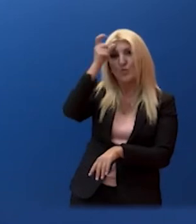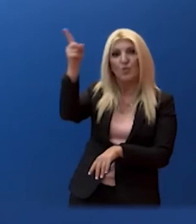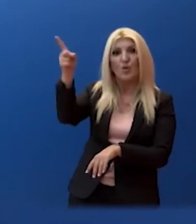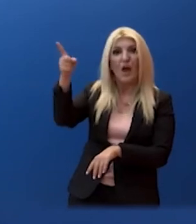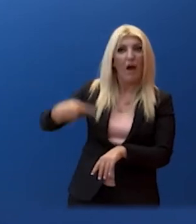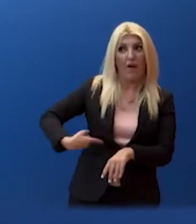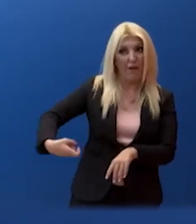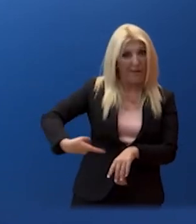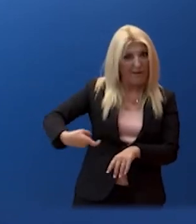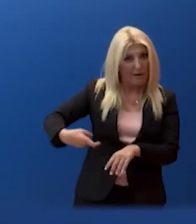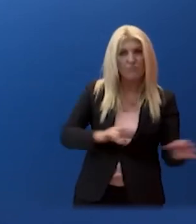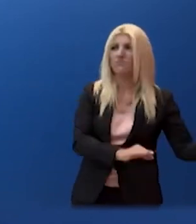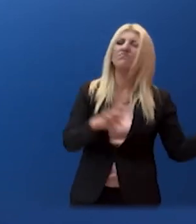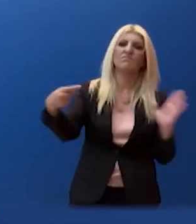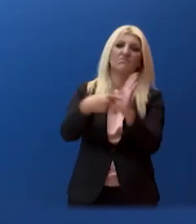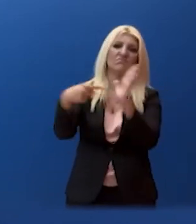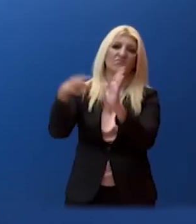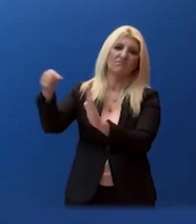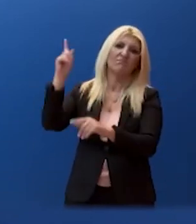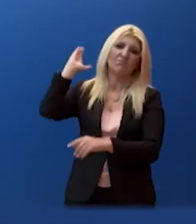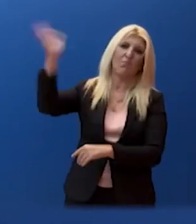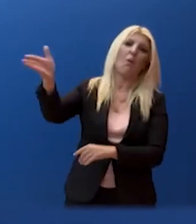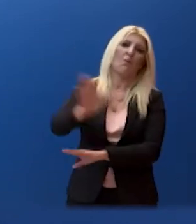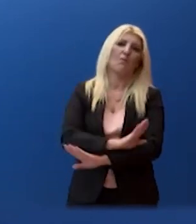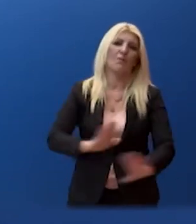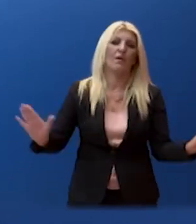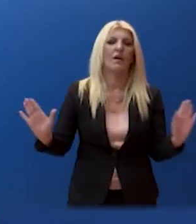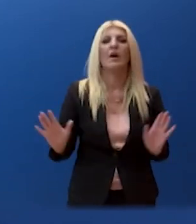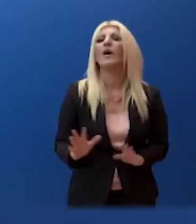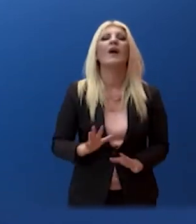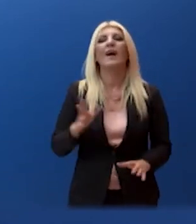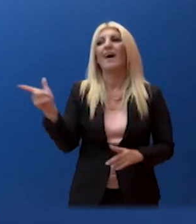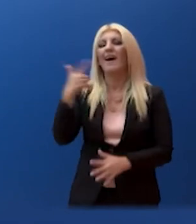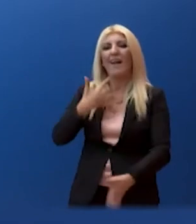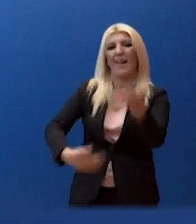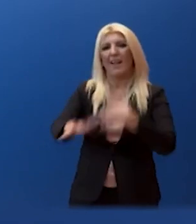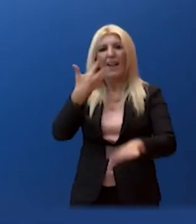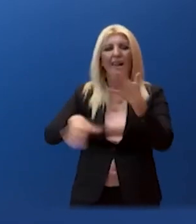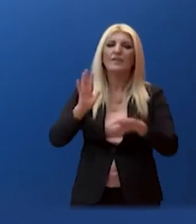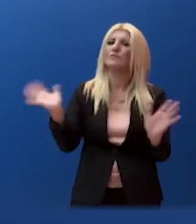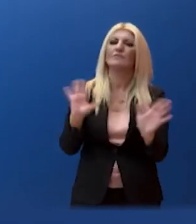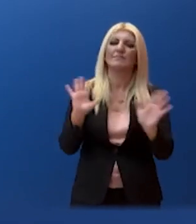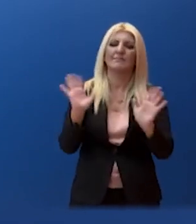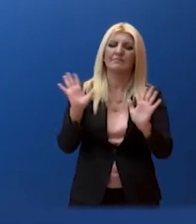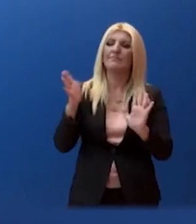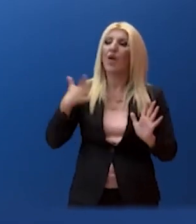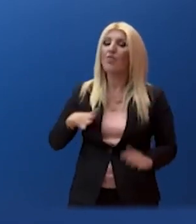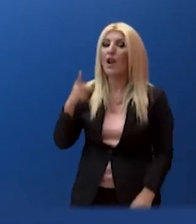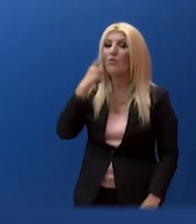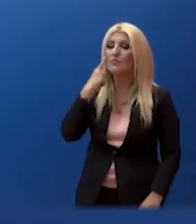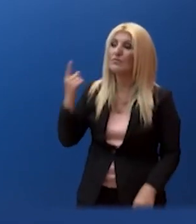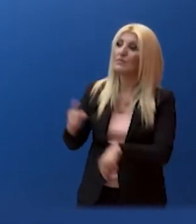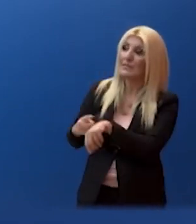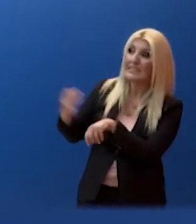αλλά φυσικά και μετά επαναλαμβάνουμε οποιαδήποτε αναδίπλωση δεν πρέπει να είναι προσχηματική. Πρέπει να υπάρχει